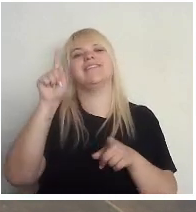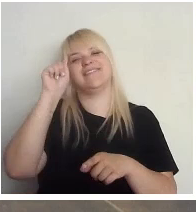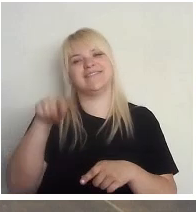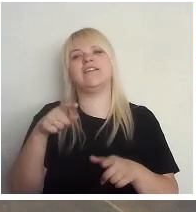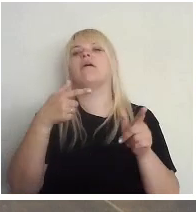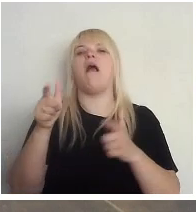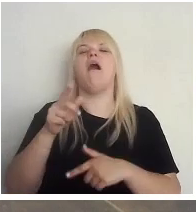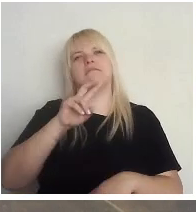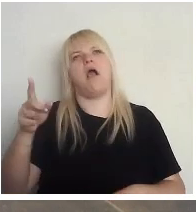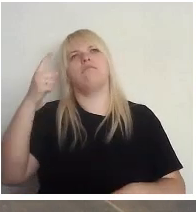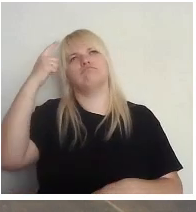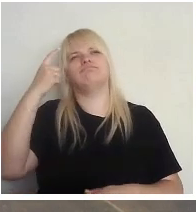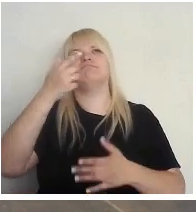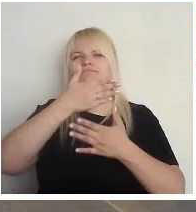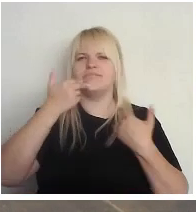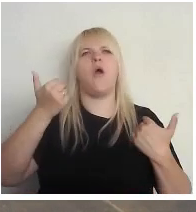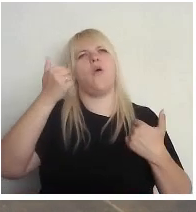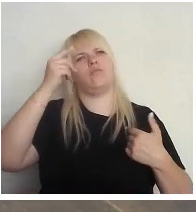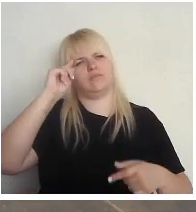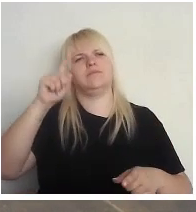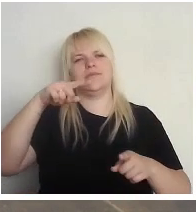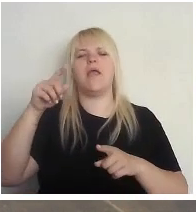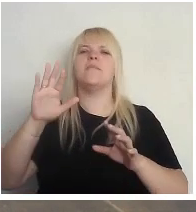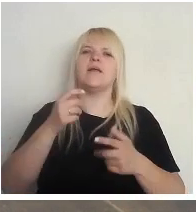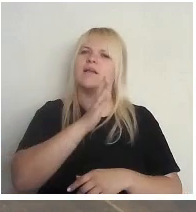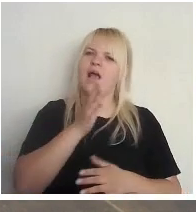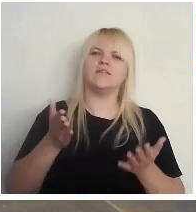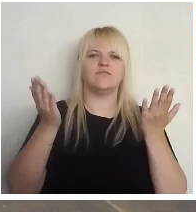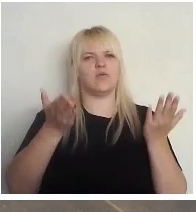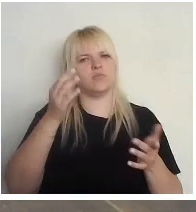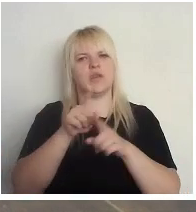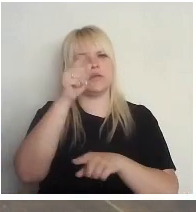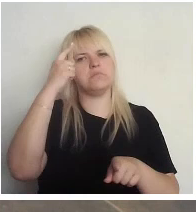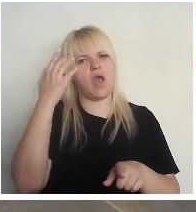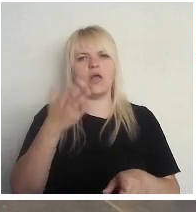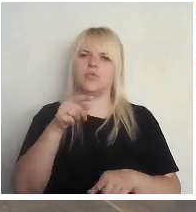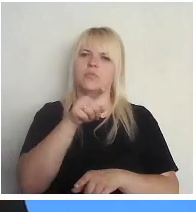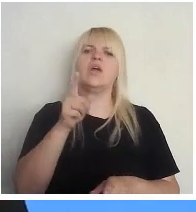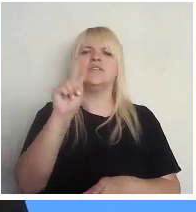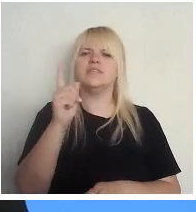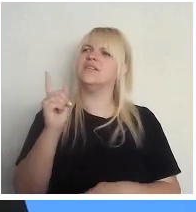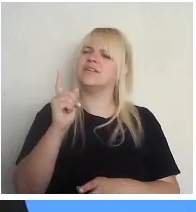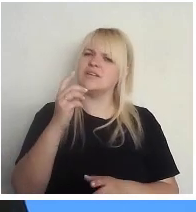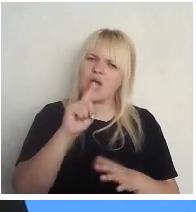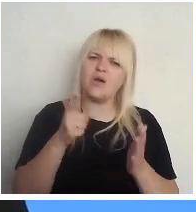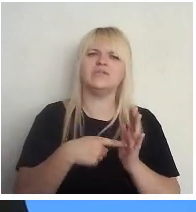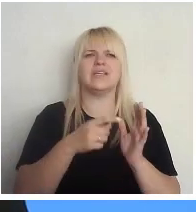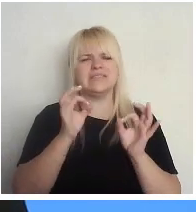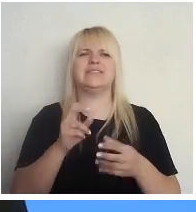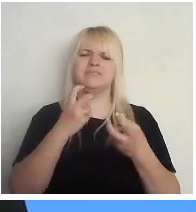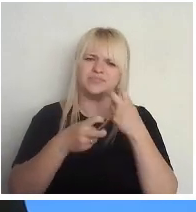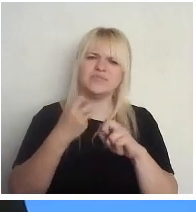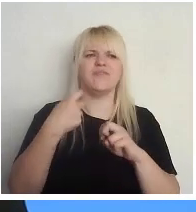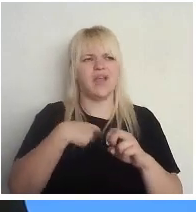bet vienkārši es pieņemu, ka mēs katrs esam padomājusi mazliet par to, jo šis ir sāpīgs jautājums. Mēs runājam par to, ka ir vairāk jāiesaistās, bet